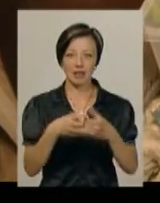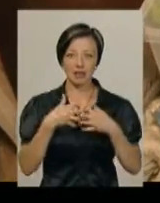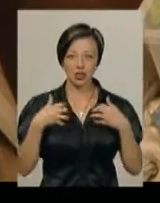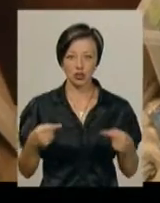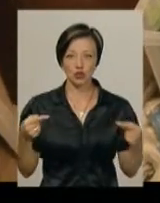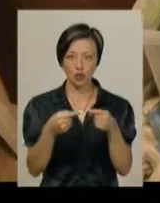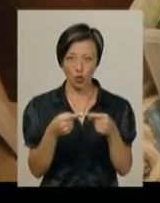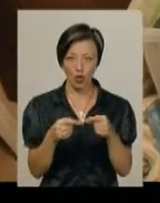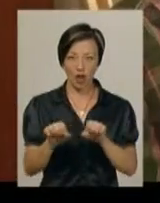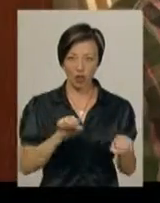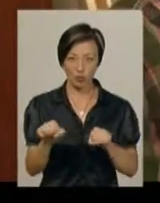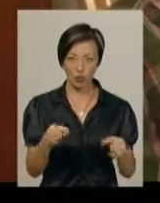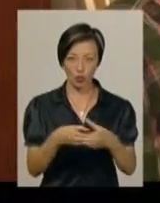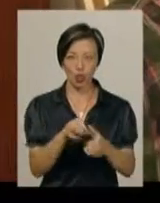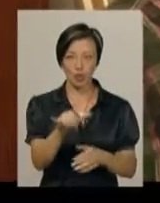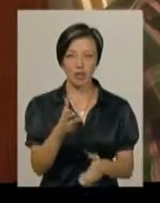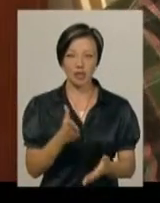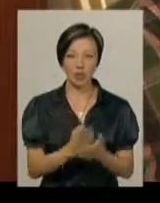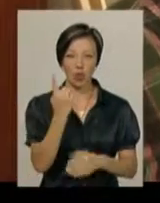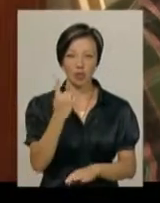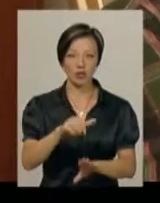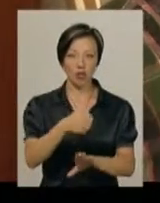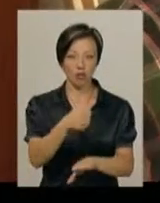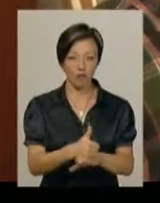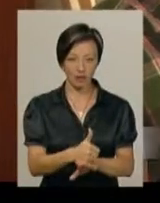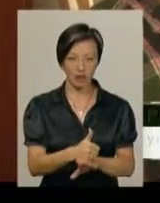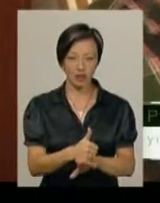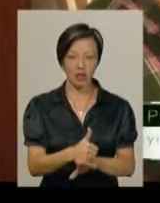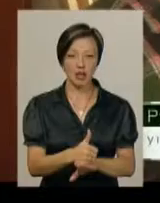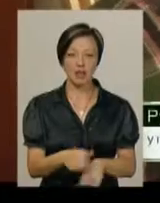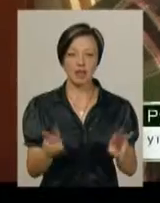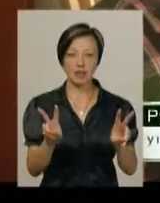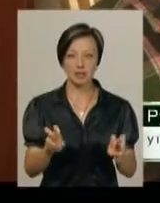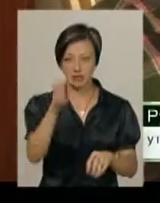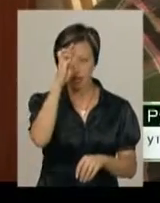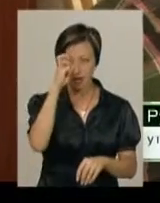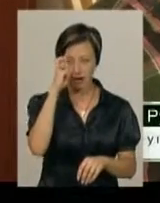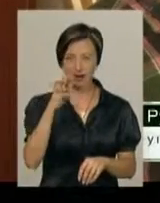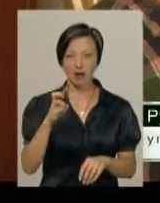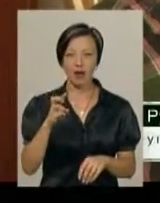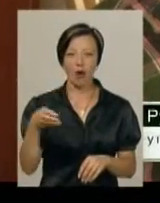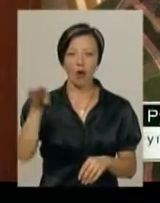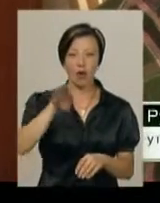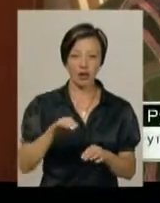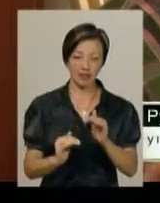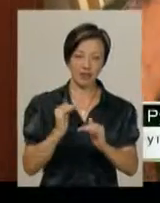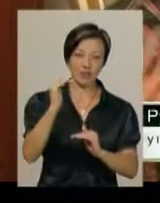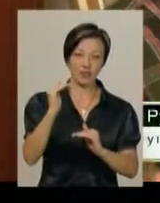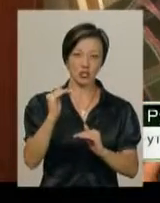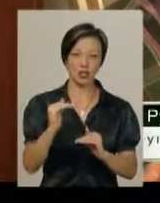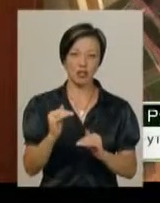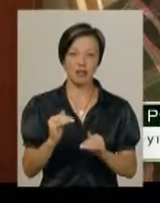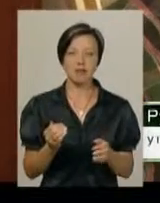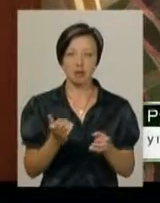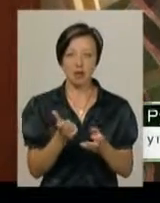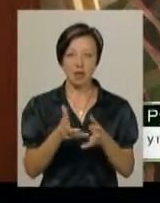чіткою субординацією. У них є один головний, ми його називаємо царь гори, тому що він сидить найвищий, він має найбільші